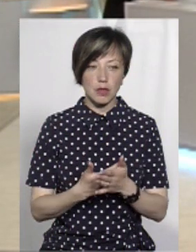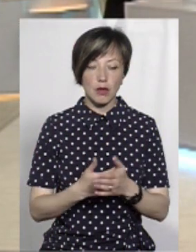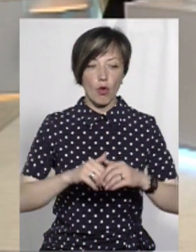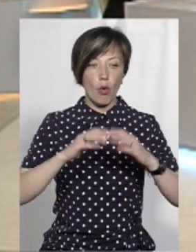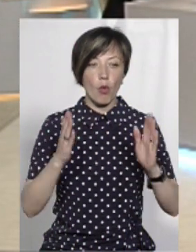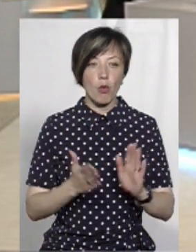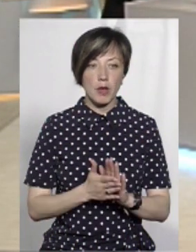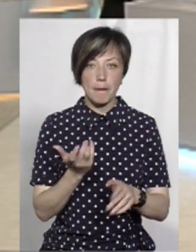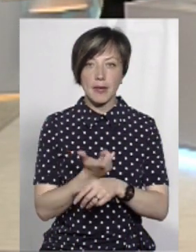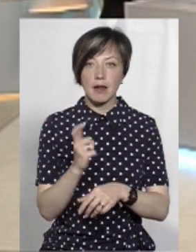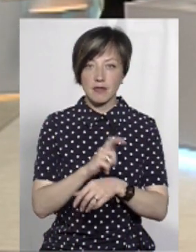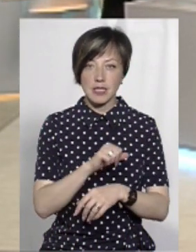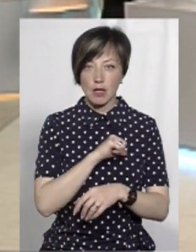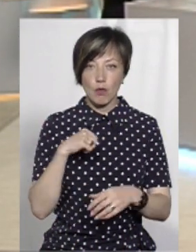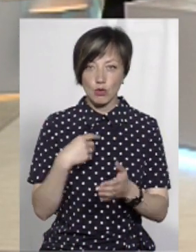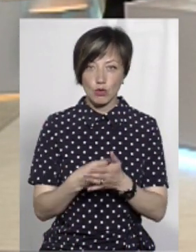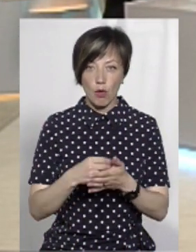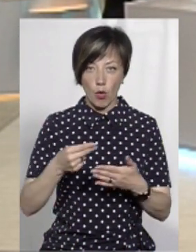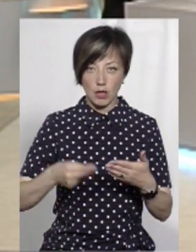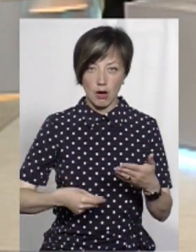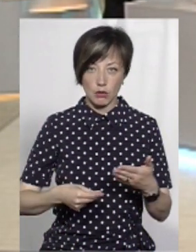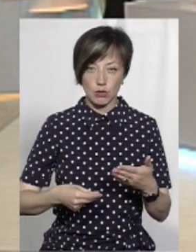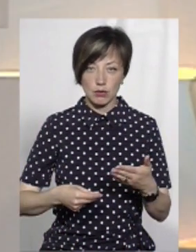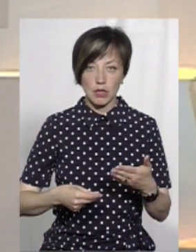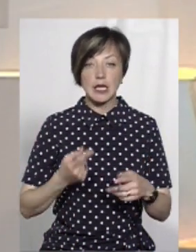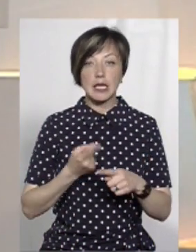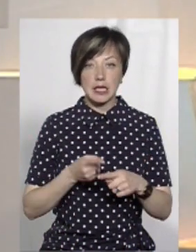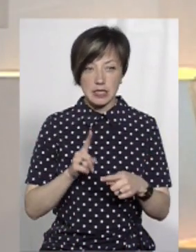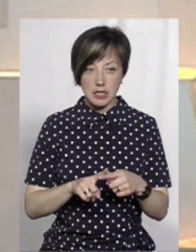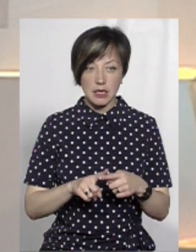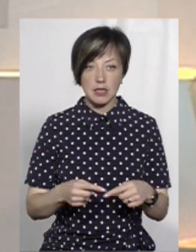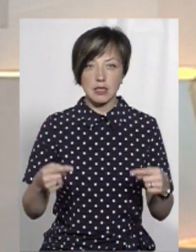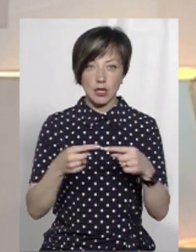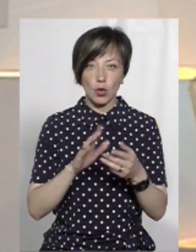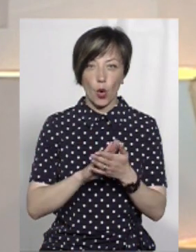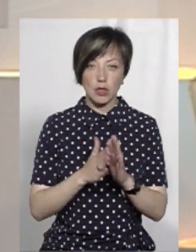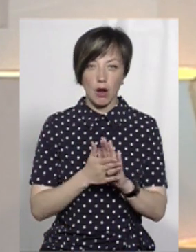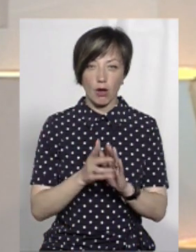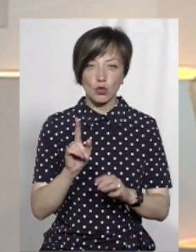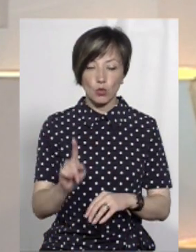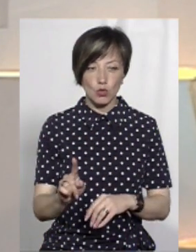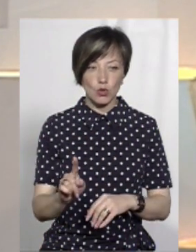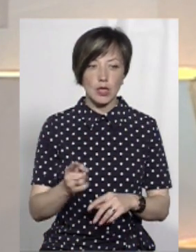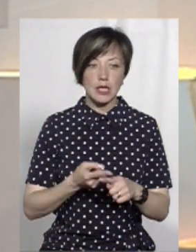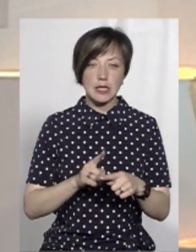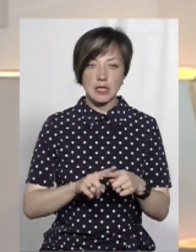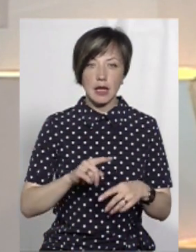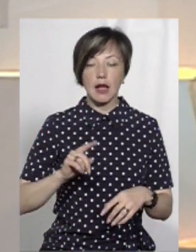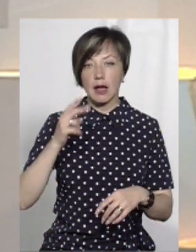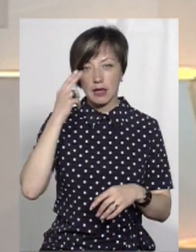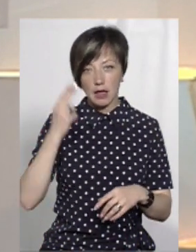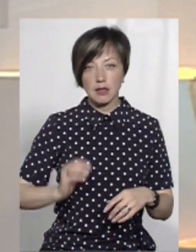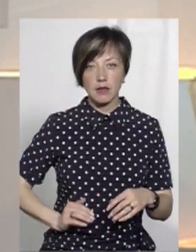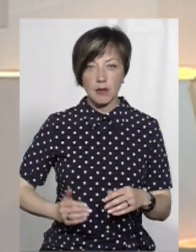об'ємі, які перевищують саму суму контракту. І це згідно контракту. Тому ця китайська